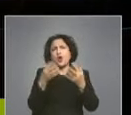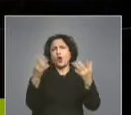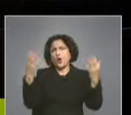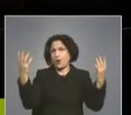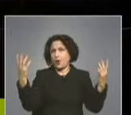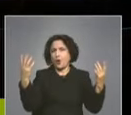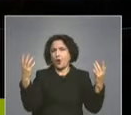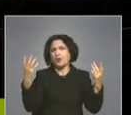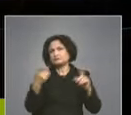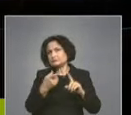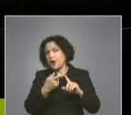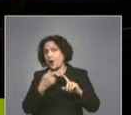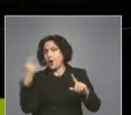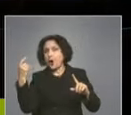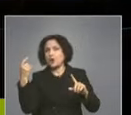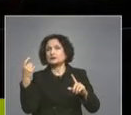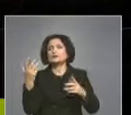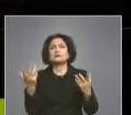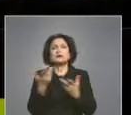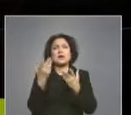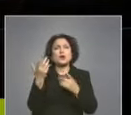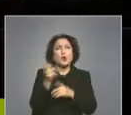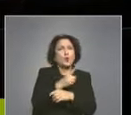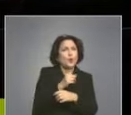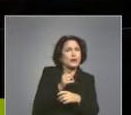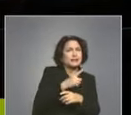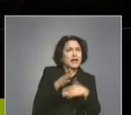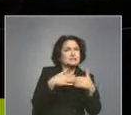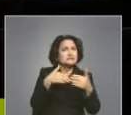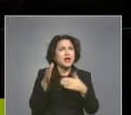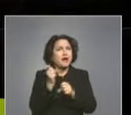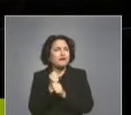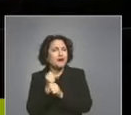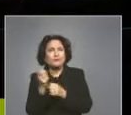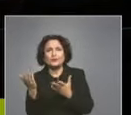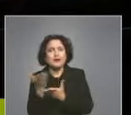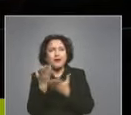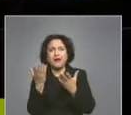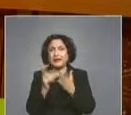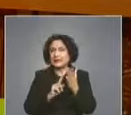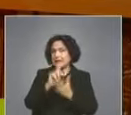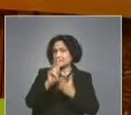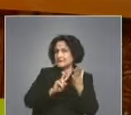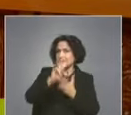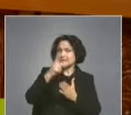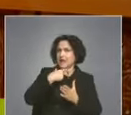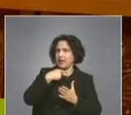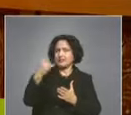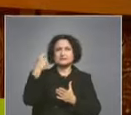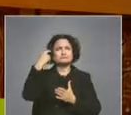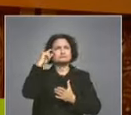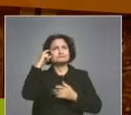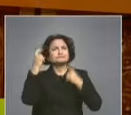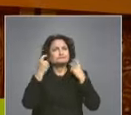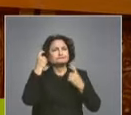започнем от кариерната ориентация, това са ученици от 11 и 12 клас, които им предстои кандидатстване,